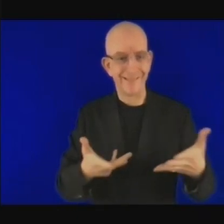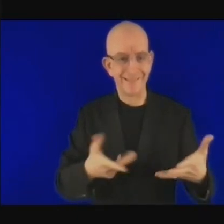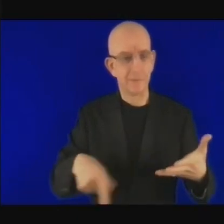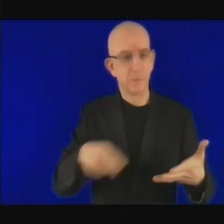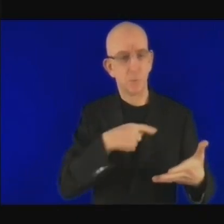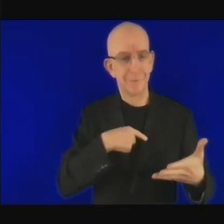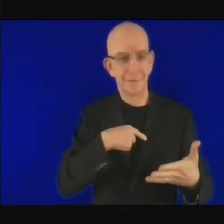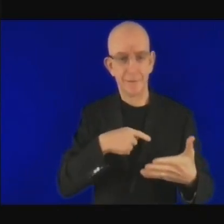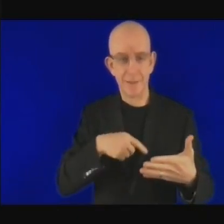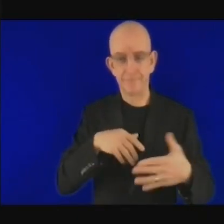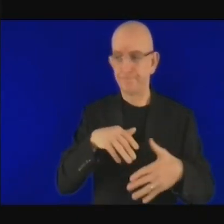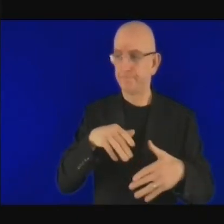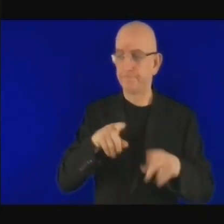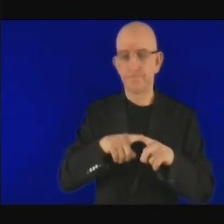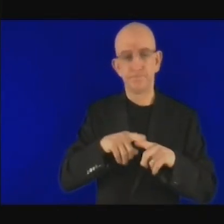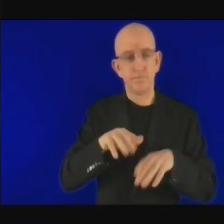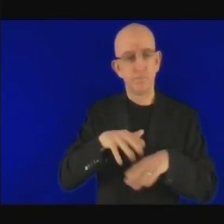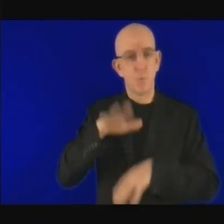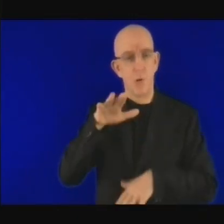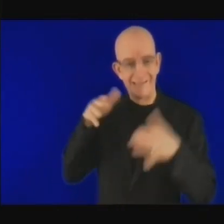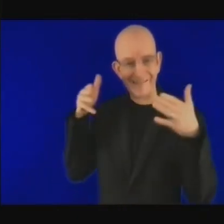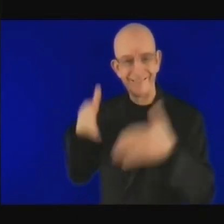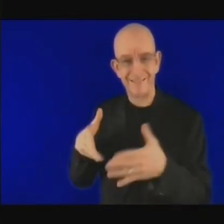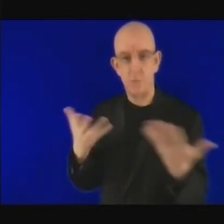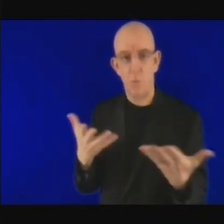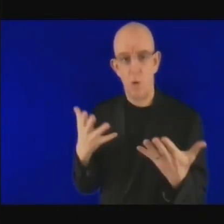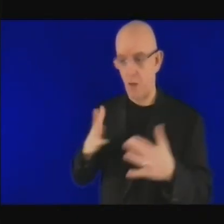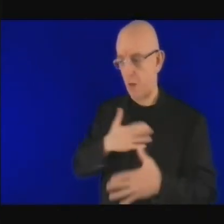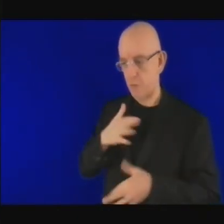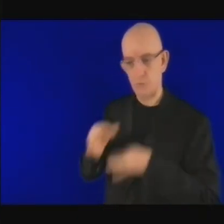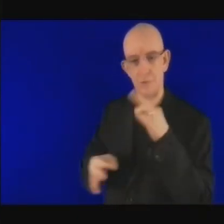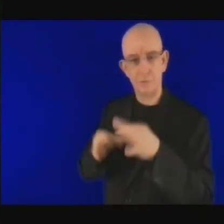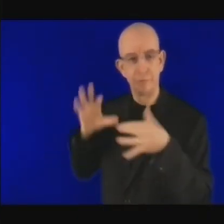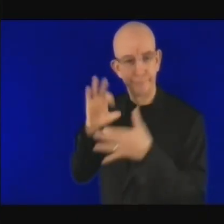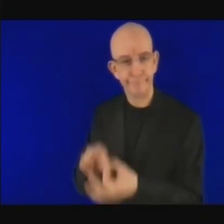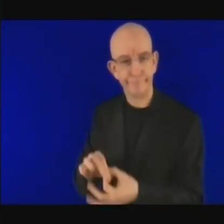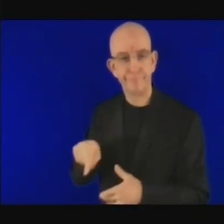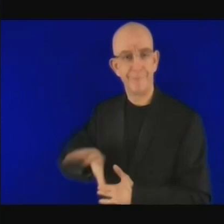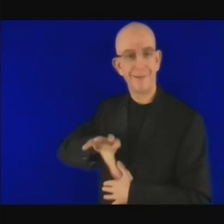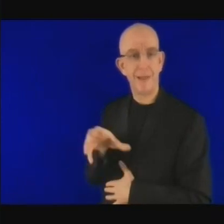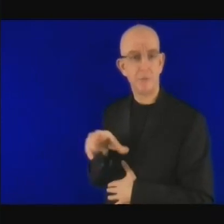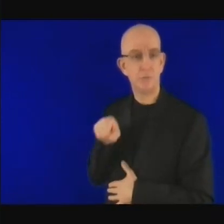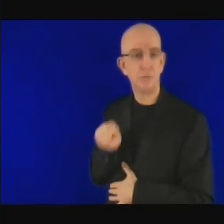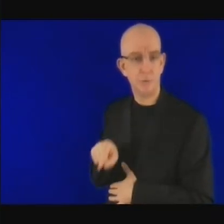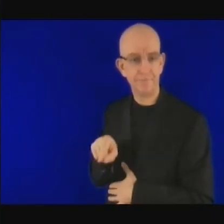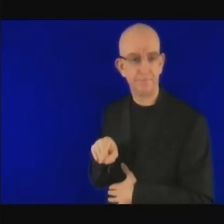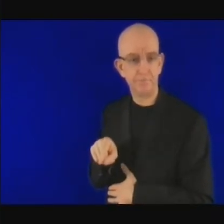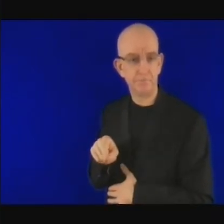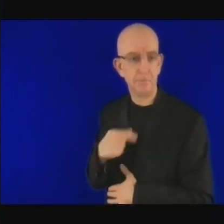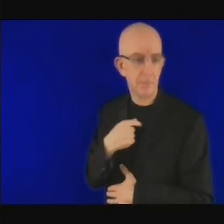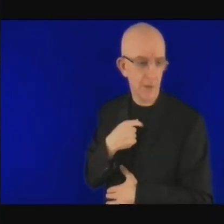veut intervenir là? Vous avez beaucoup d'expérience